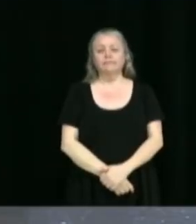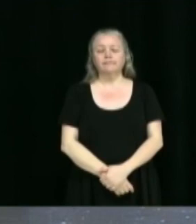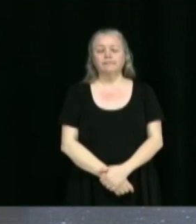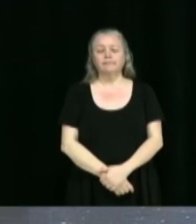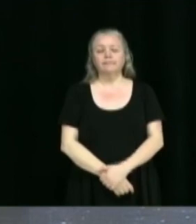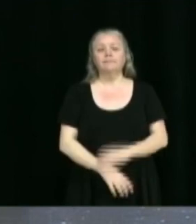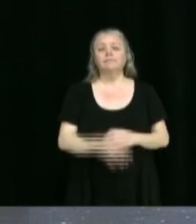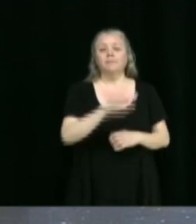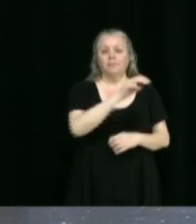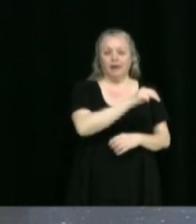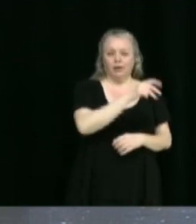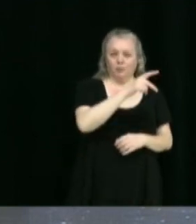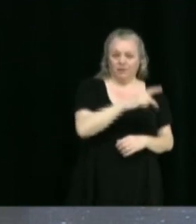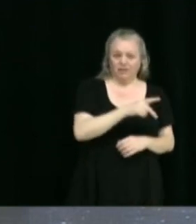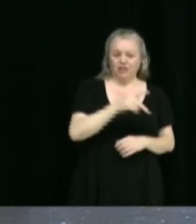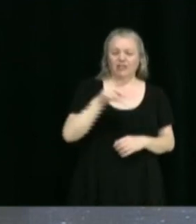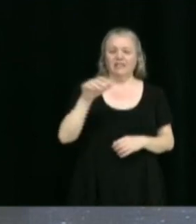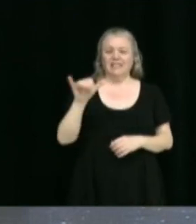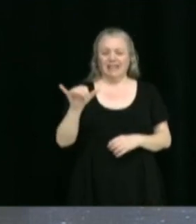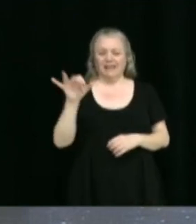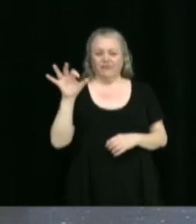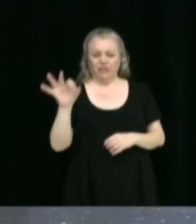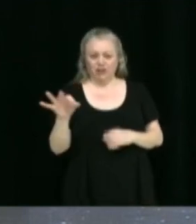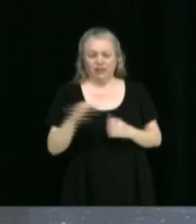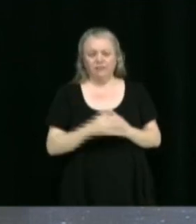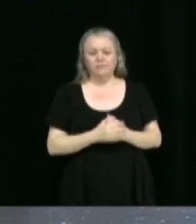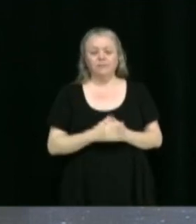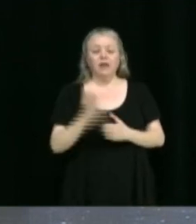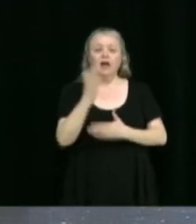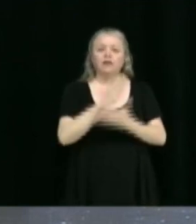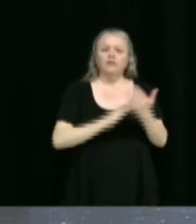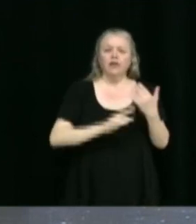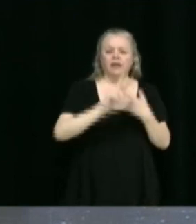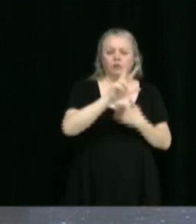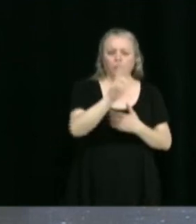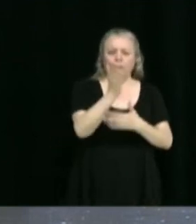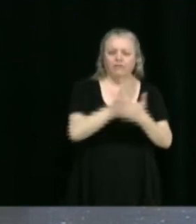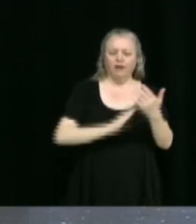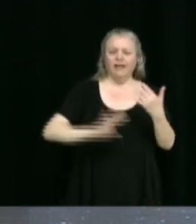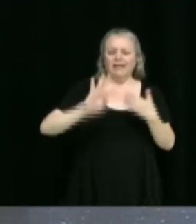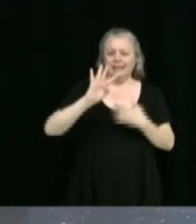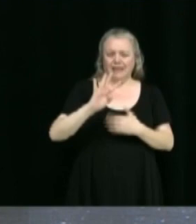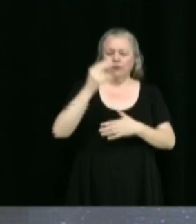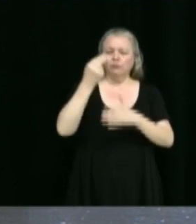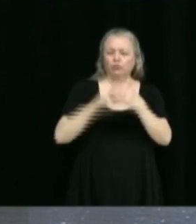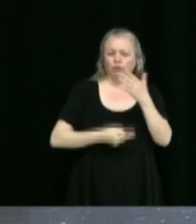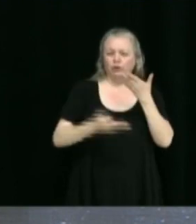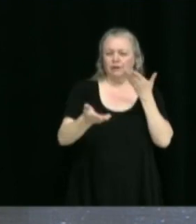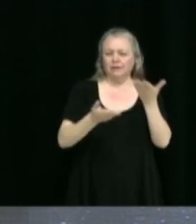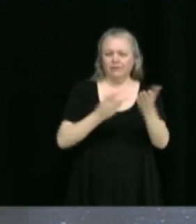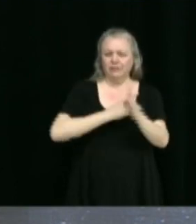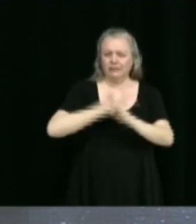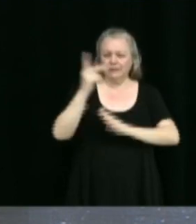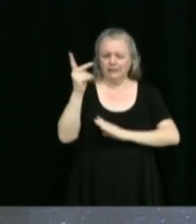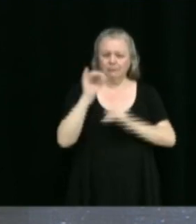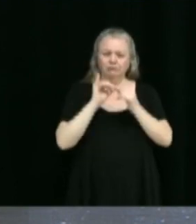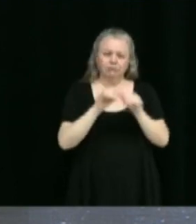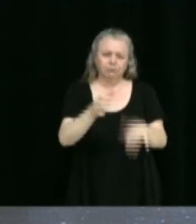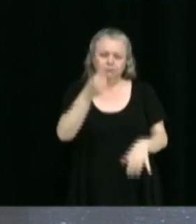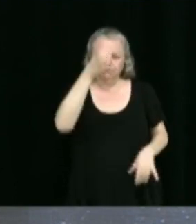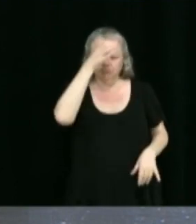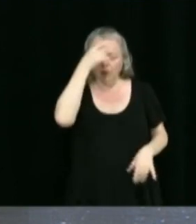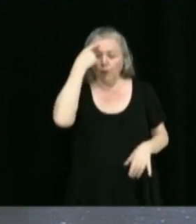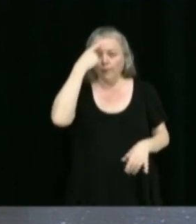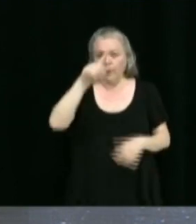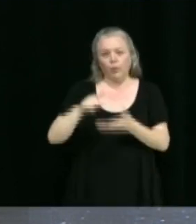Michael Provencher, Yannick Fréchette. Octroie des volets 3 et 4 du contrat de services professionnels d'ingénierie en vue de la réalisation